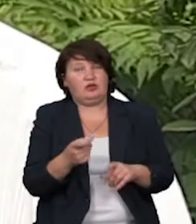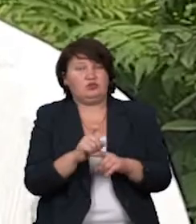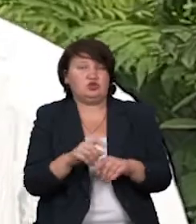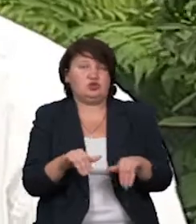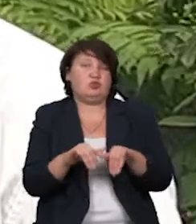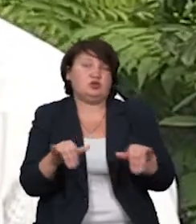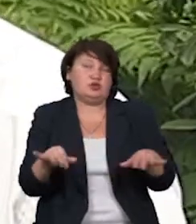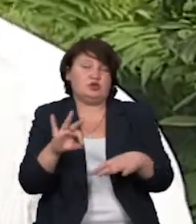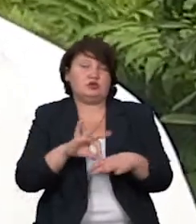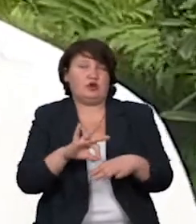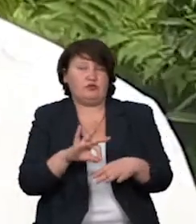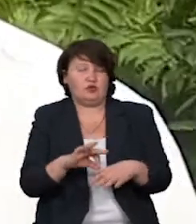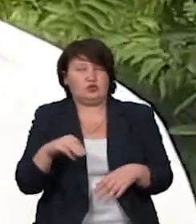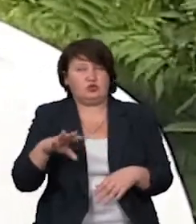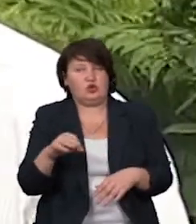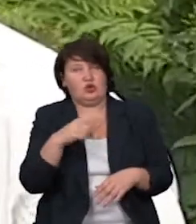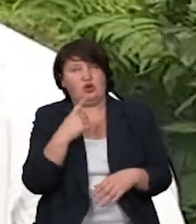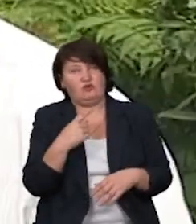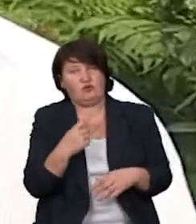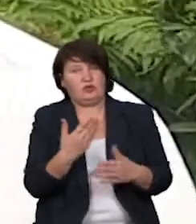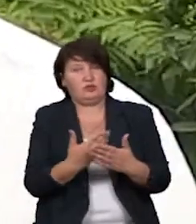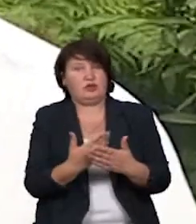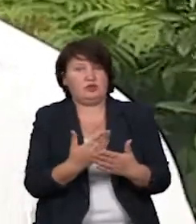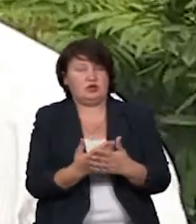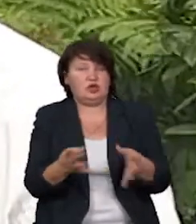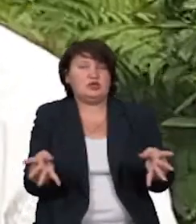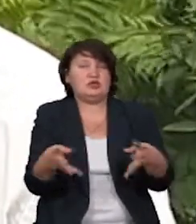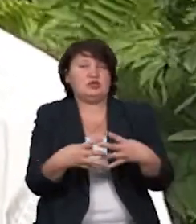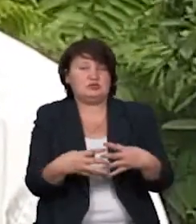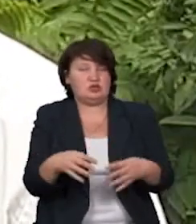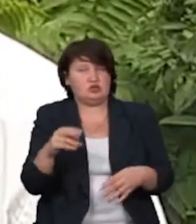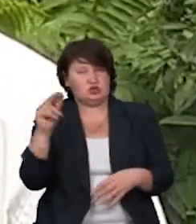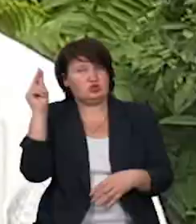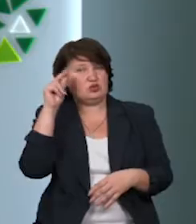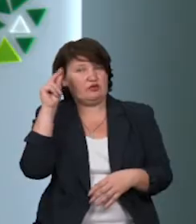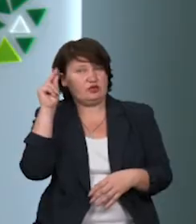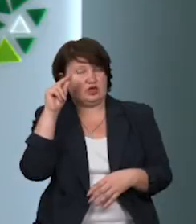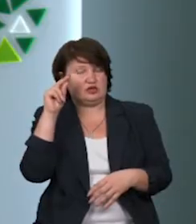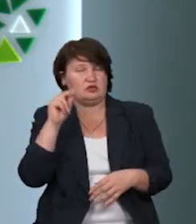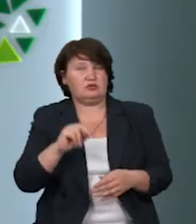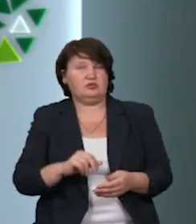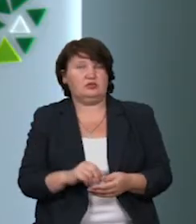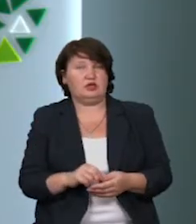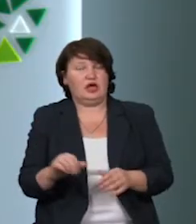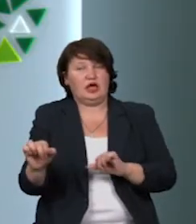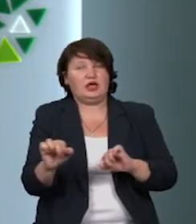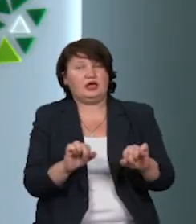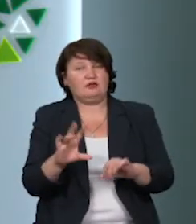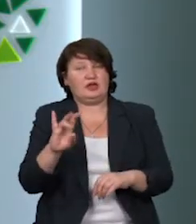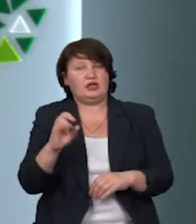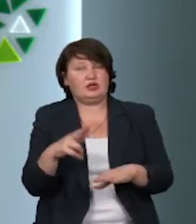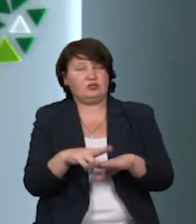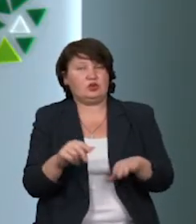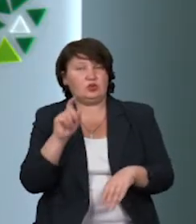значний, то ми говоримо там про ту ж саму, так звану, змішану форму здобуття освіти. Керівництво Нацполіції